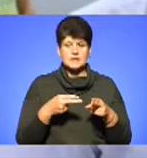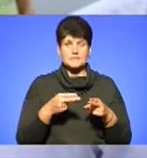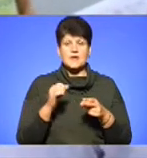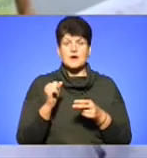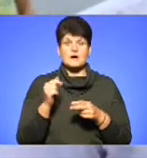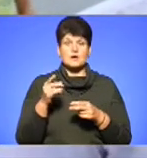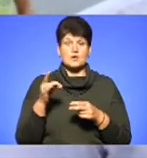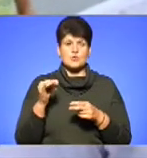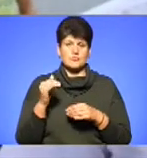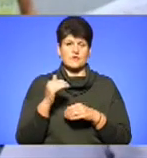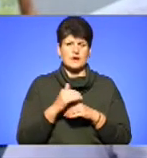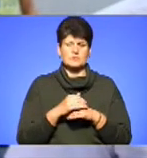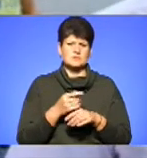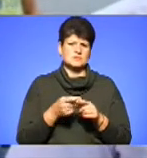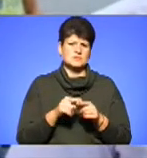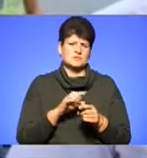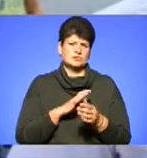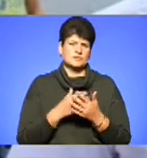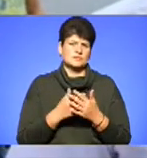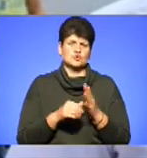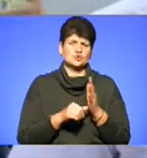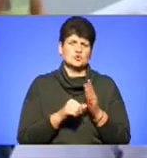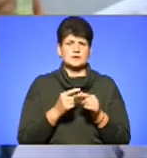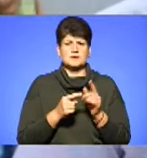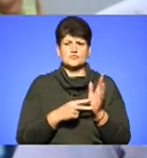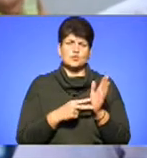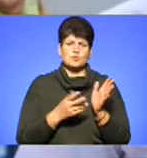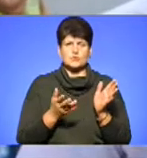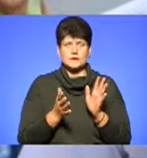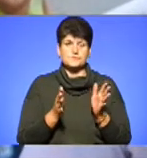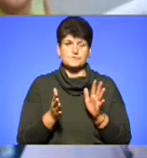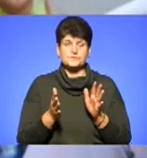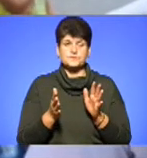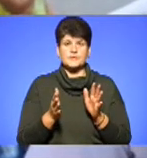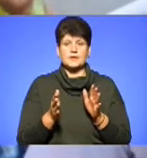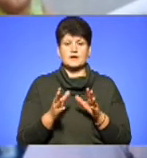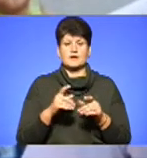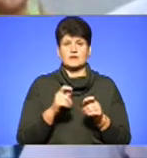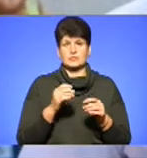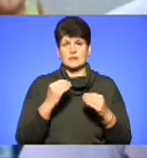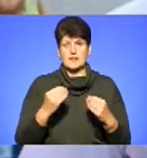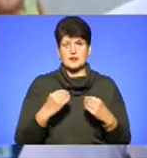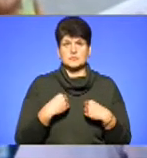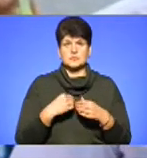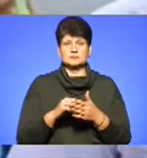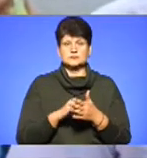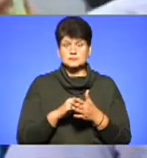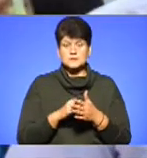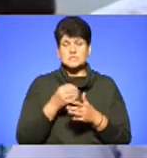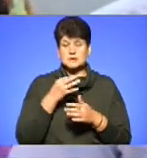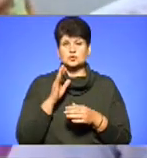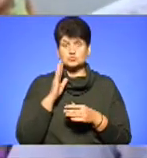Підвечір сидить була година 6-5-7-ї і вручили мені папір, що будуть